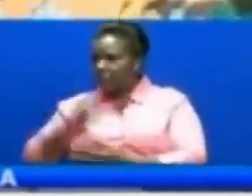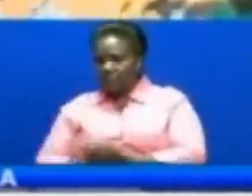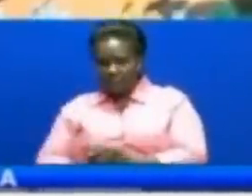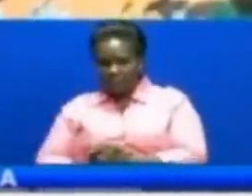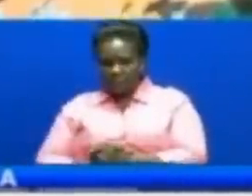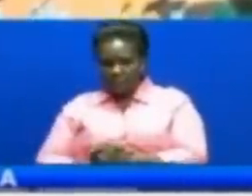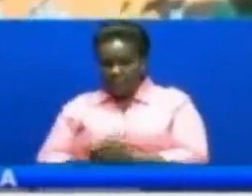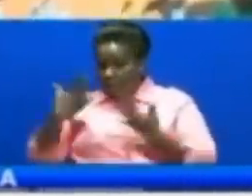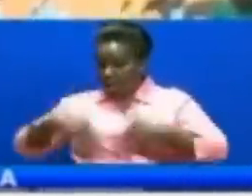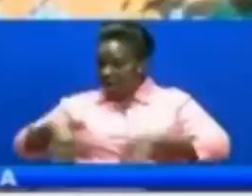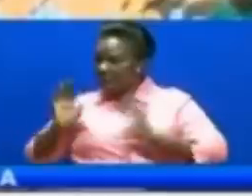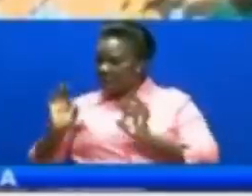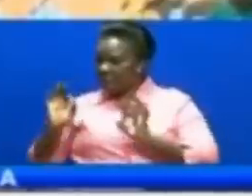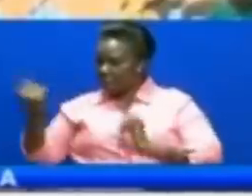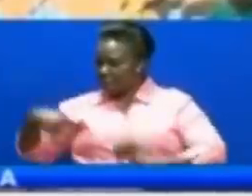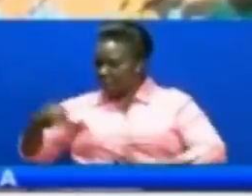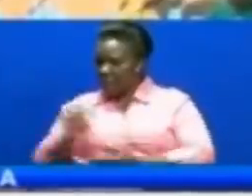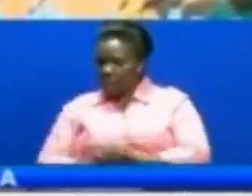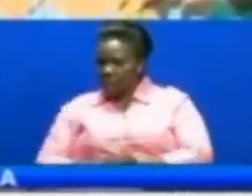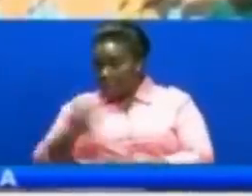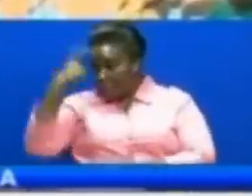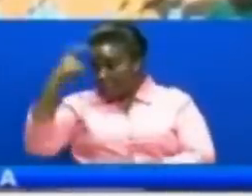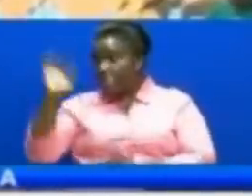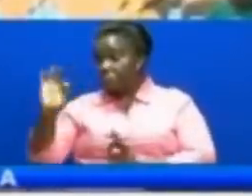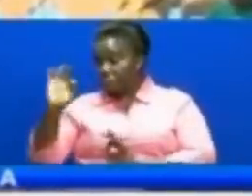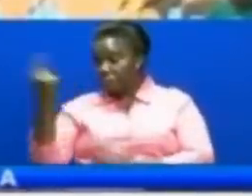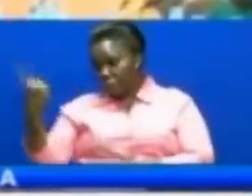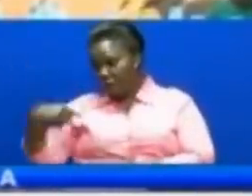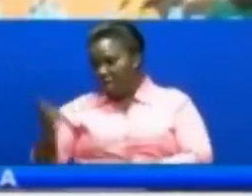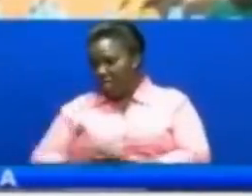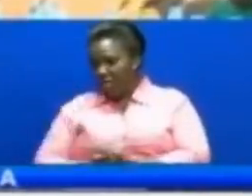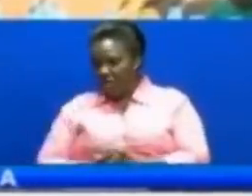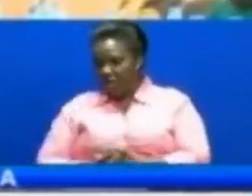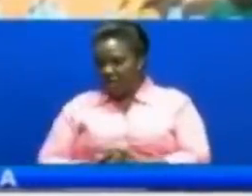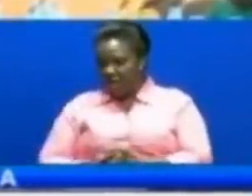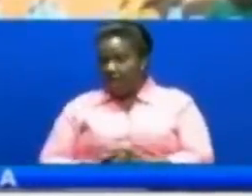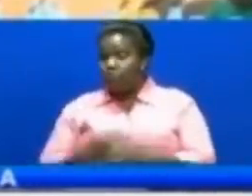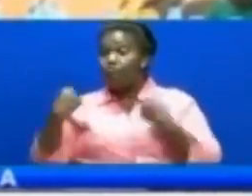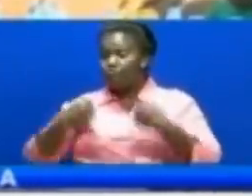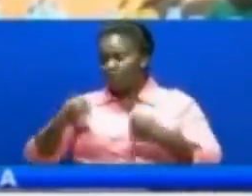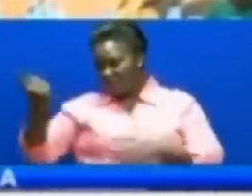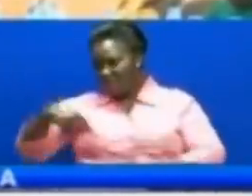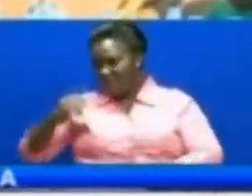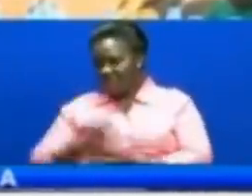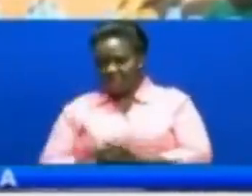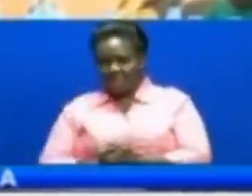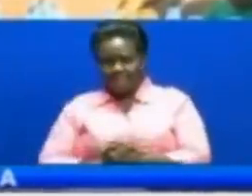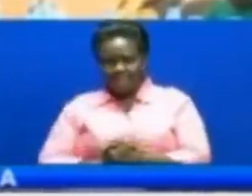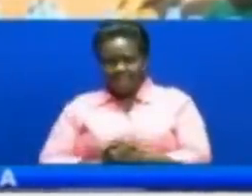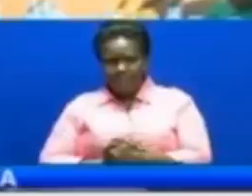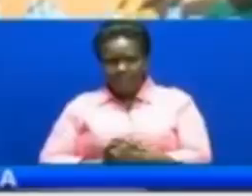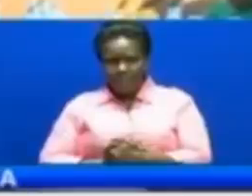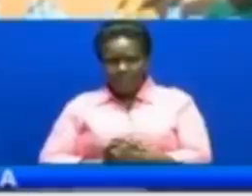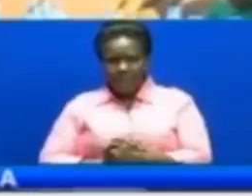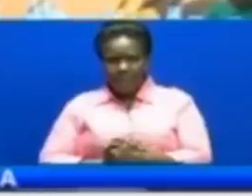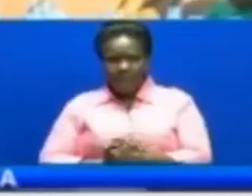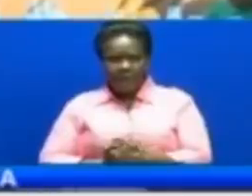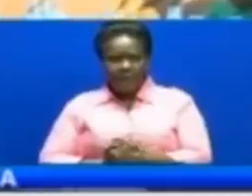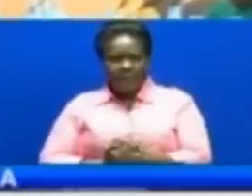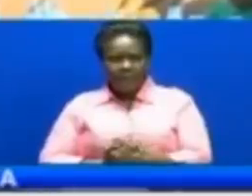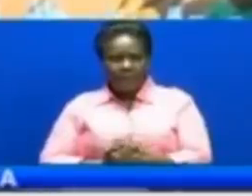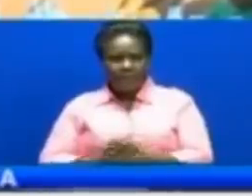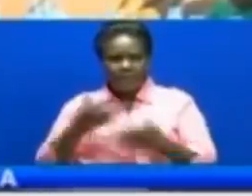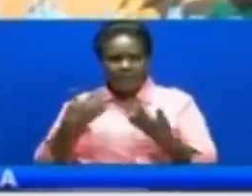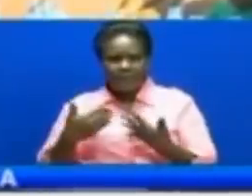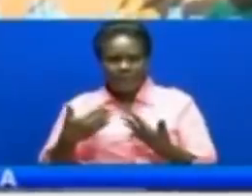Tukio tunakiri Tukio tunadiudi Katika hivi hakuna kitu tumekiacha